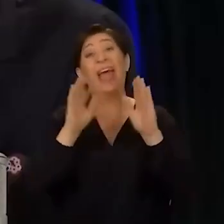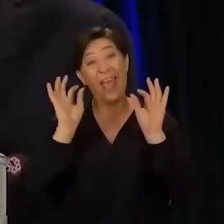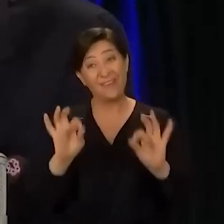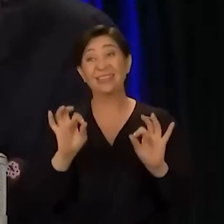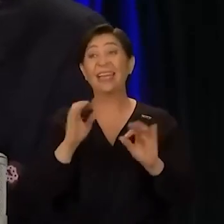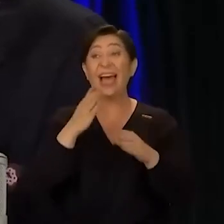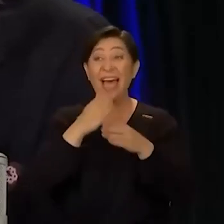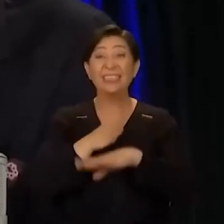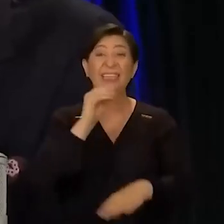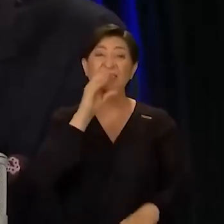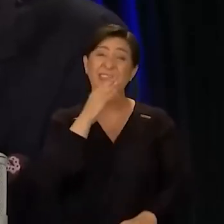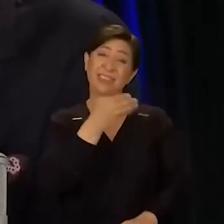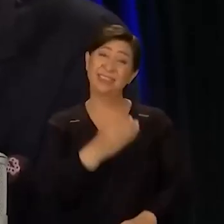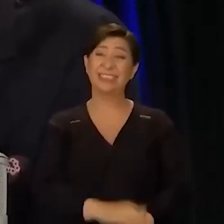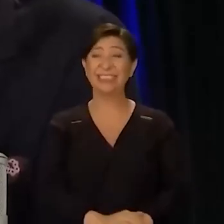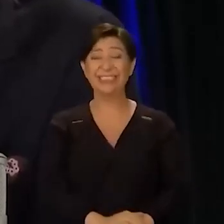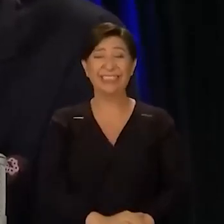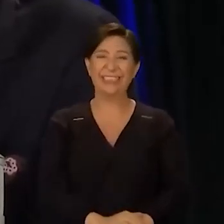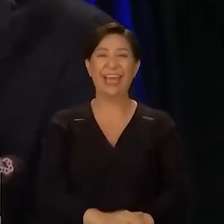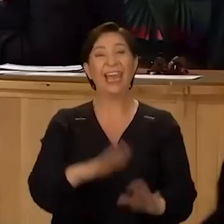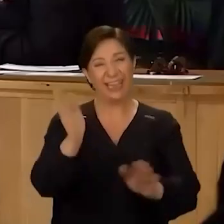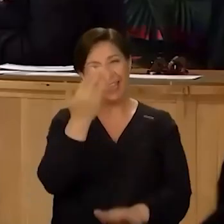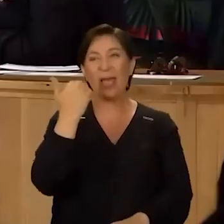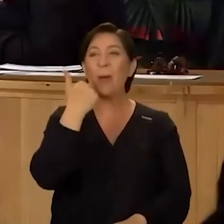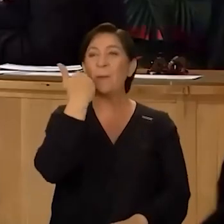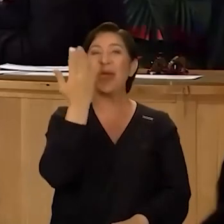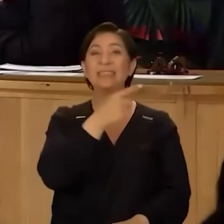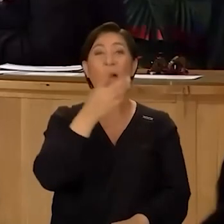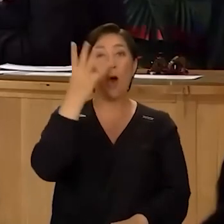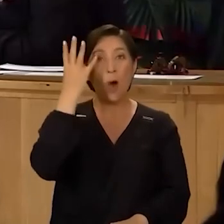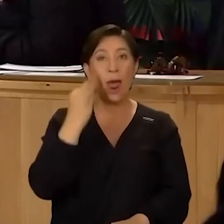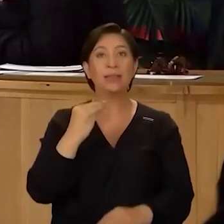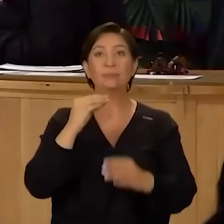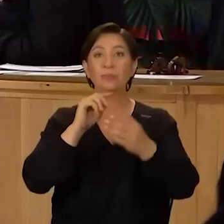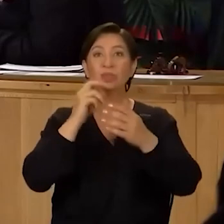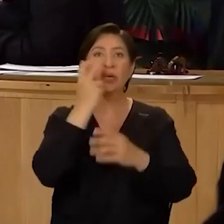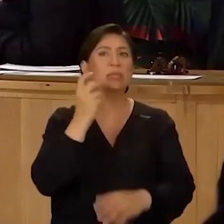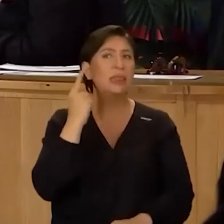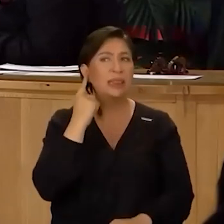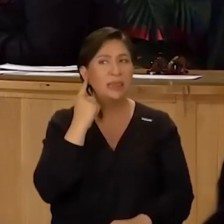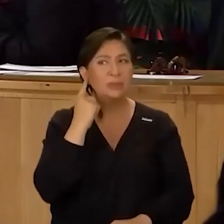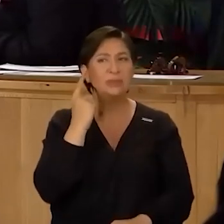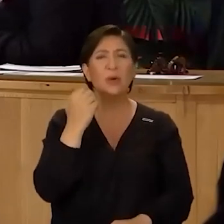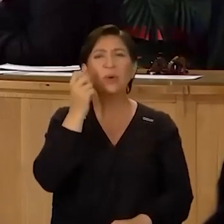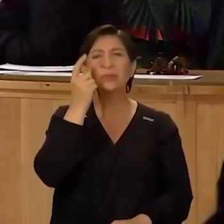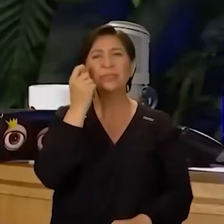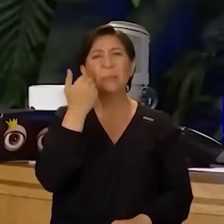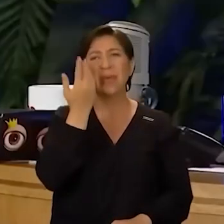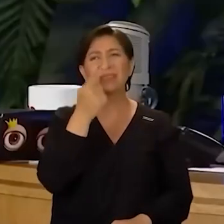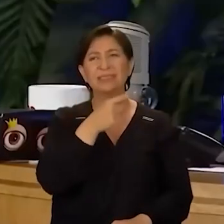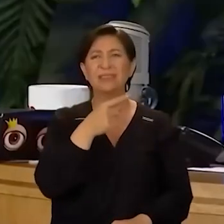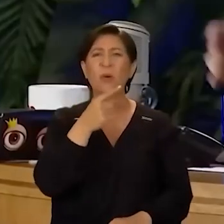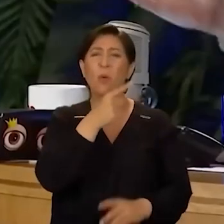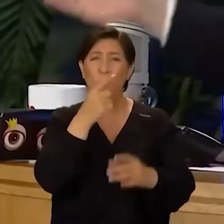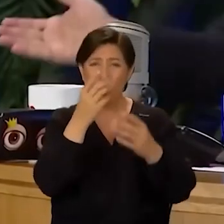Programlarda evet. Asıl geveze sensin. Neyse. Beyazıt öğrendim çarkısını dinlemiş. Özledim Beyazıt'ı biliyor musun? İyi ki